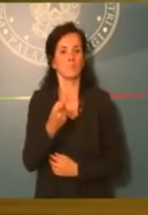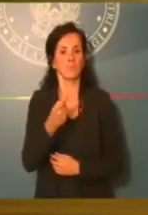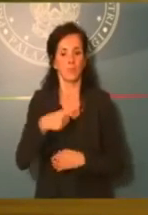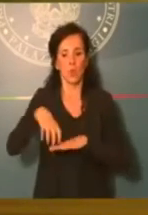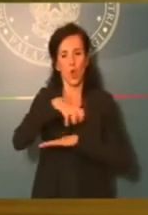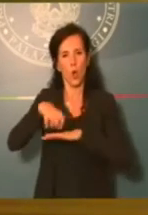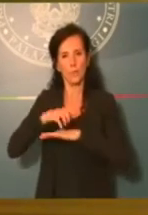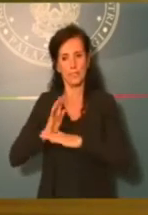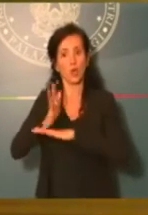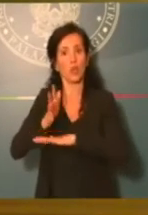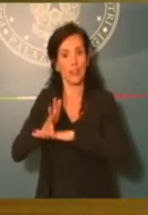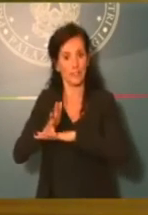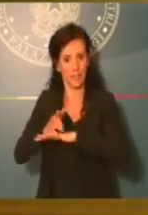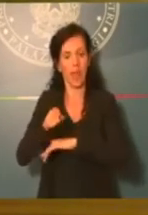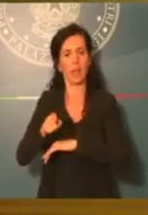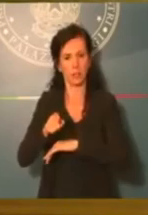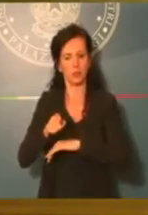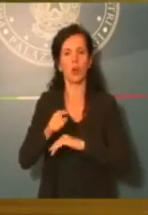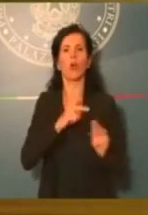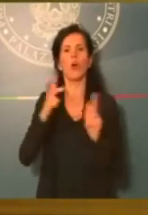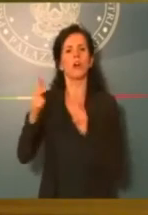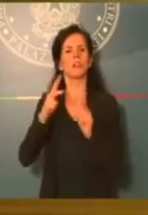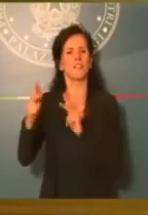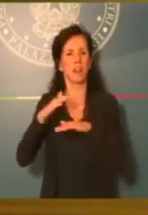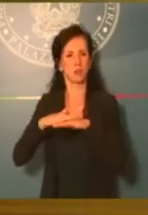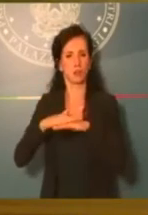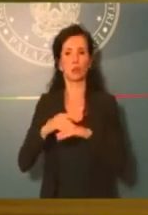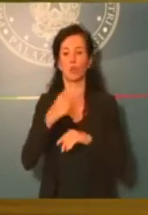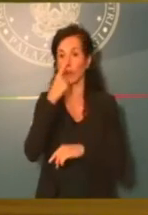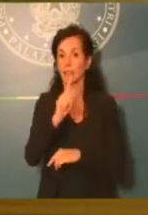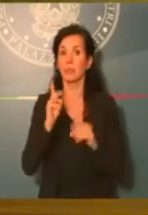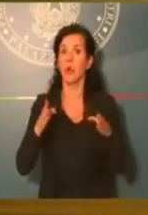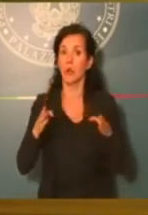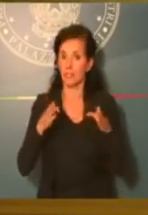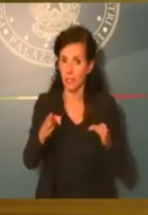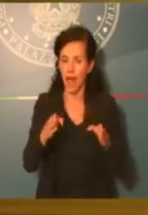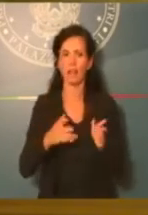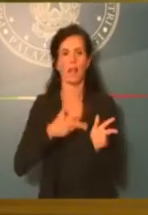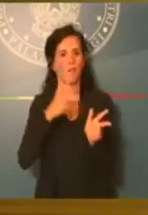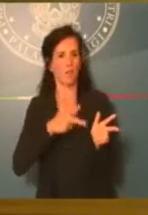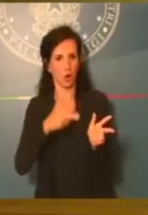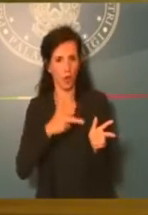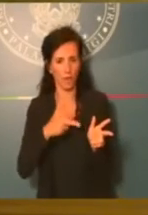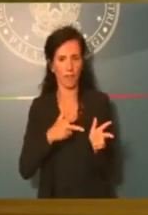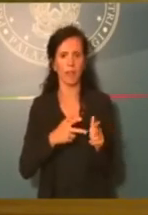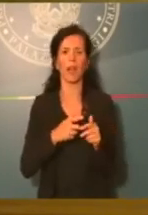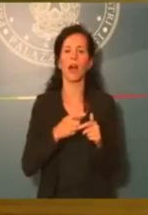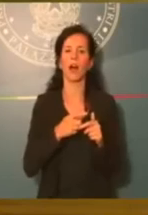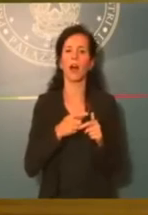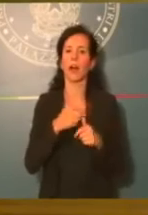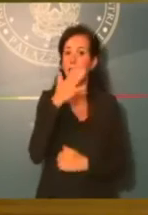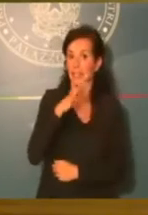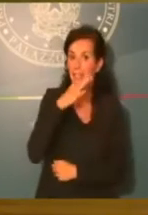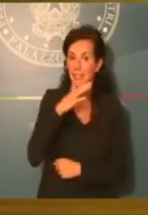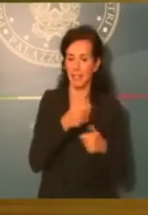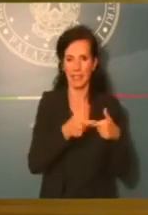sostanzialmente le infrastrutture stradali, quelle ferroviarie, quelle idrauliche, più